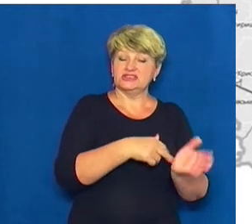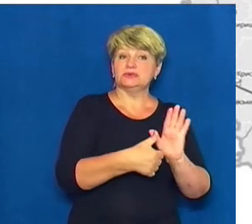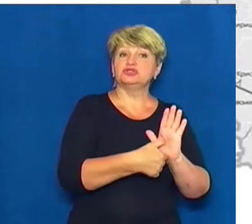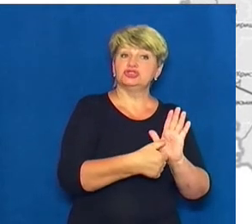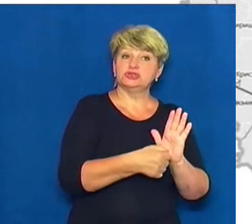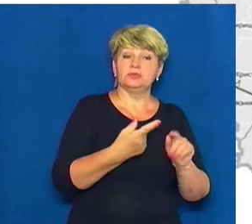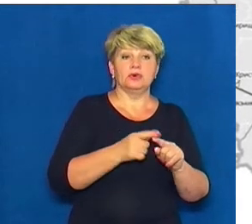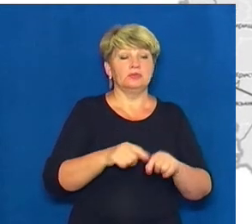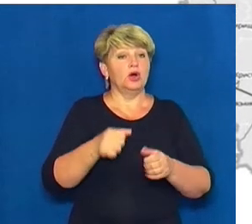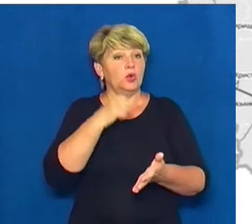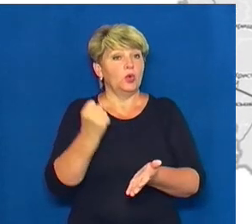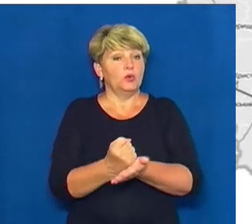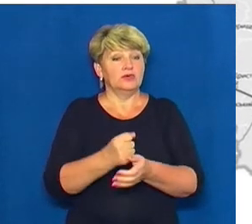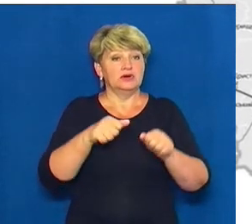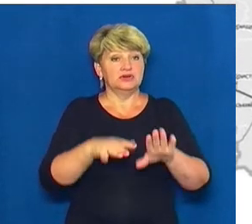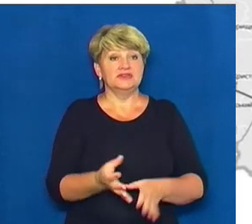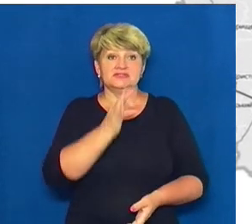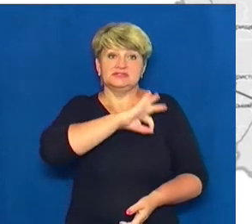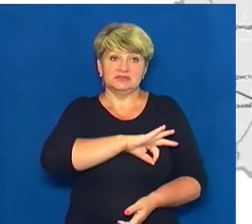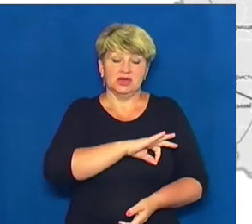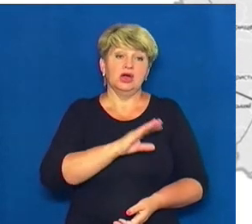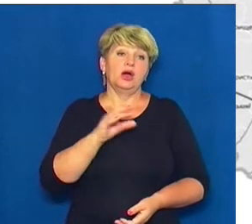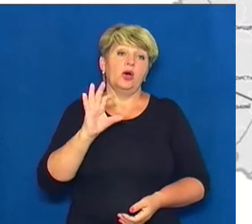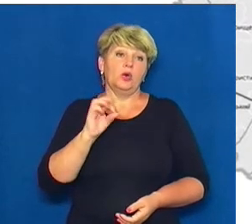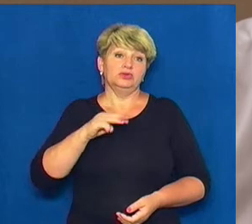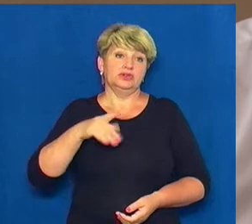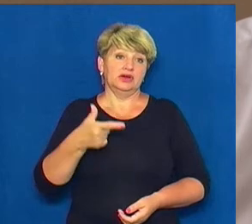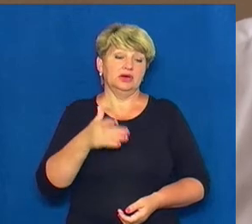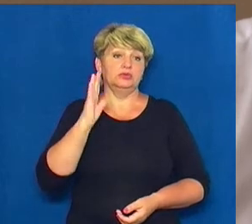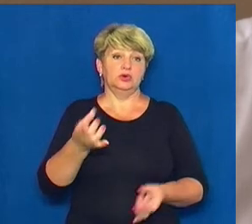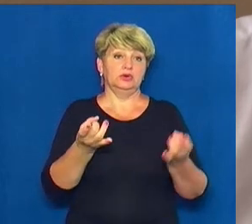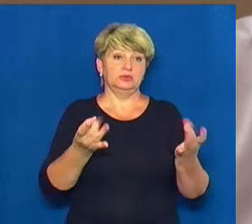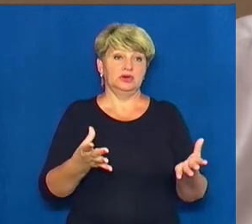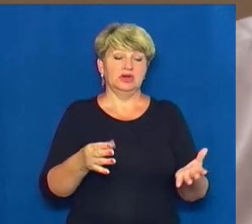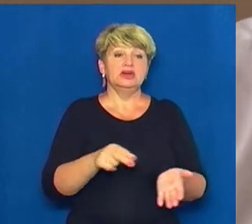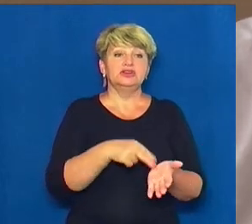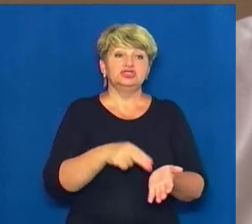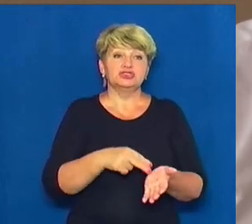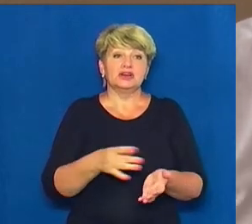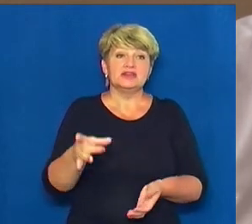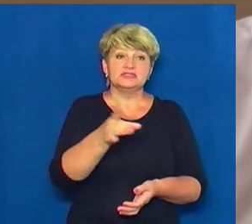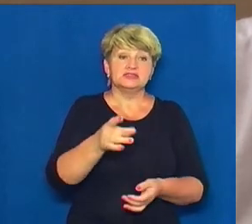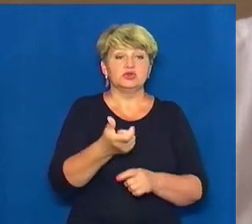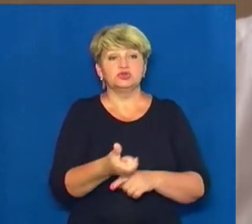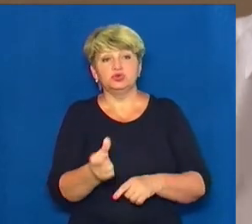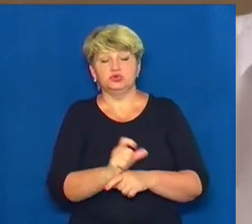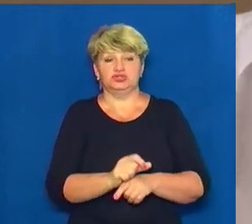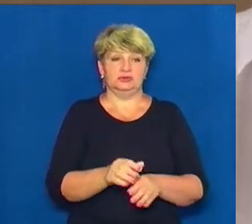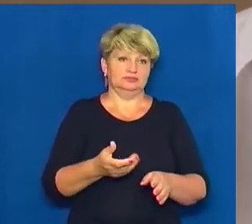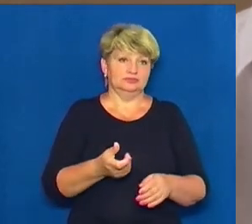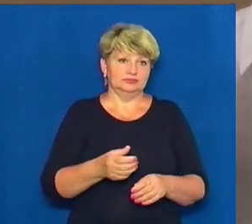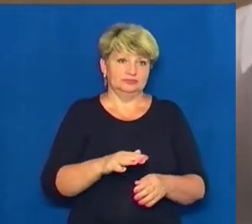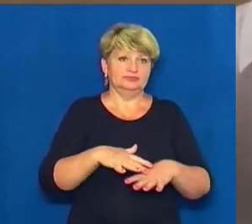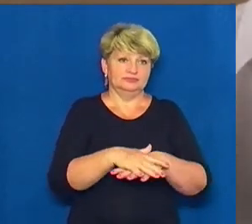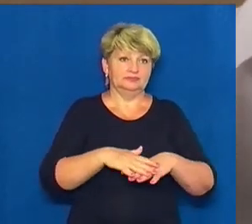Тому ухвалювати рішення на свою користь ОТГ буде простіше. Черкаський район і так дуже перенасичений. Це саме